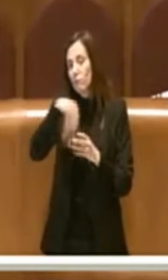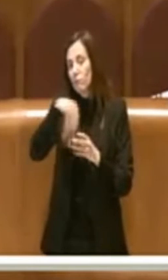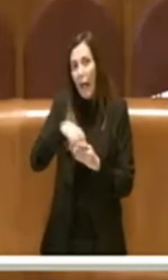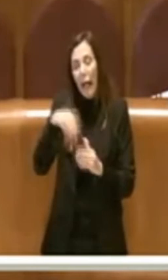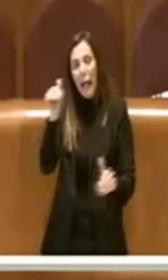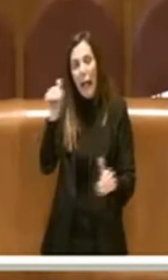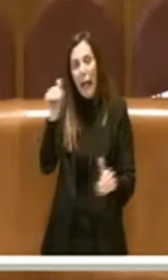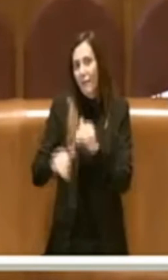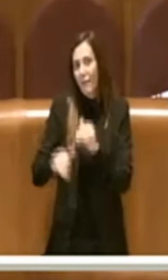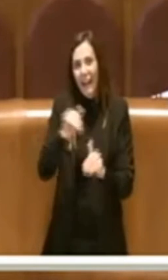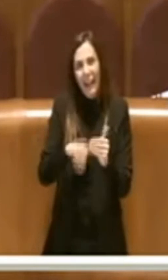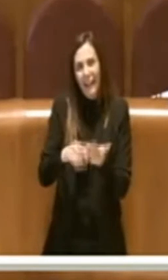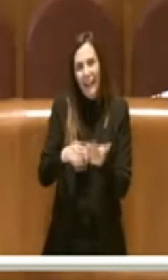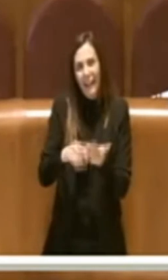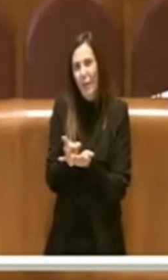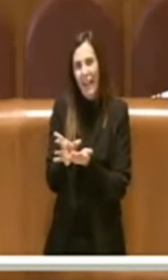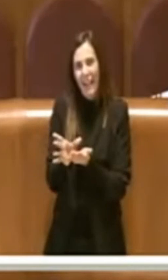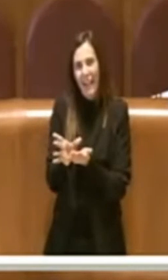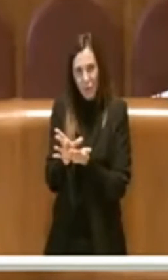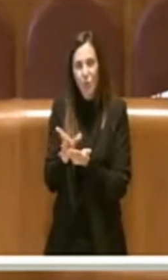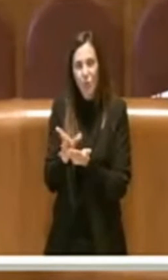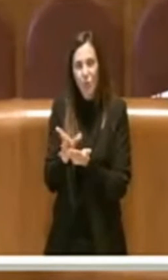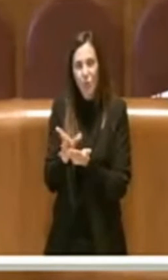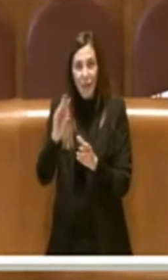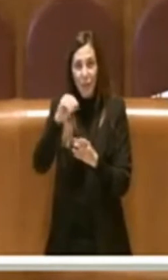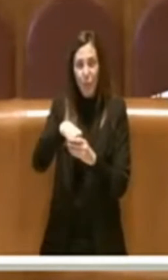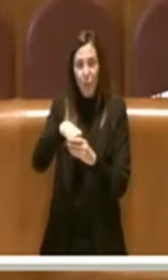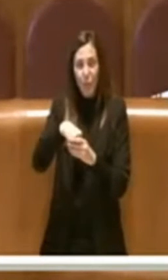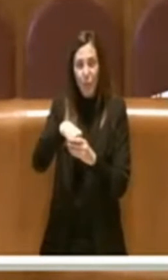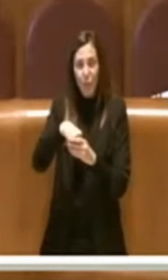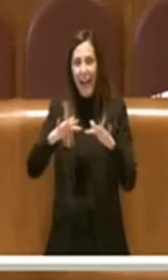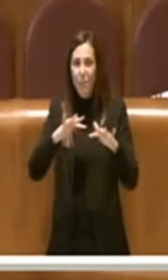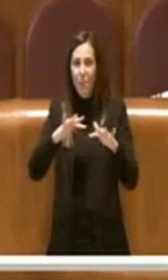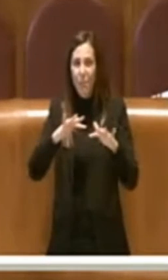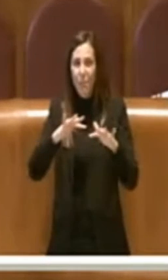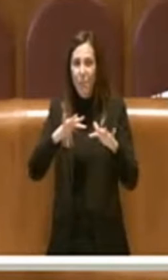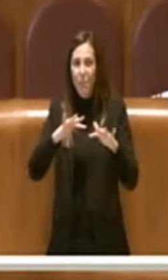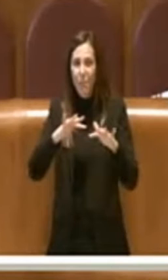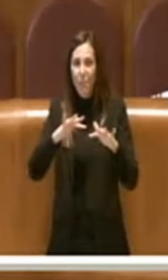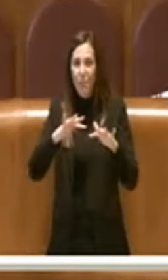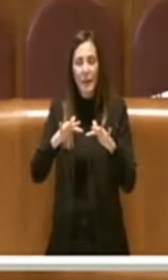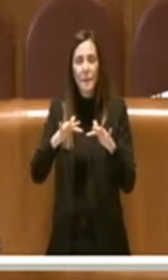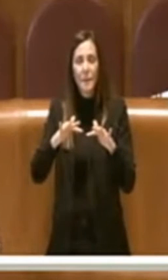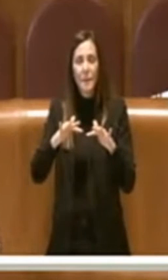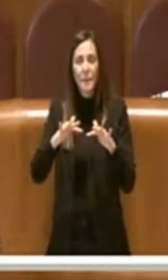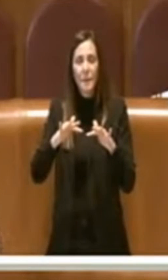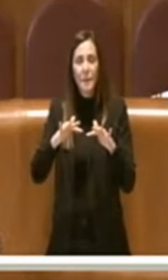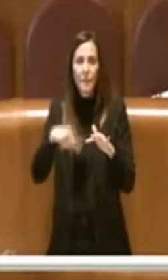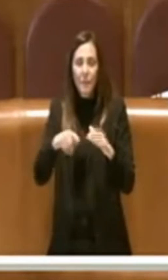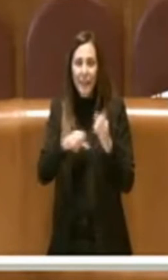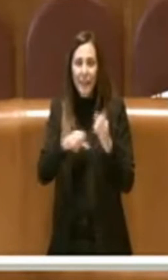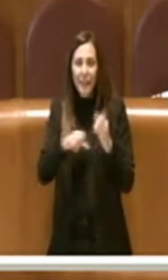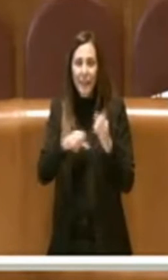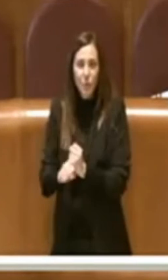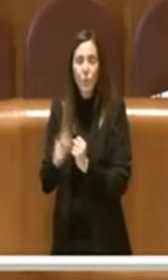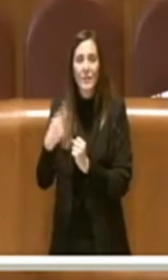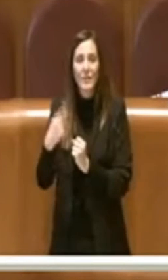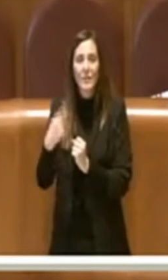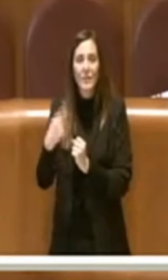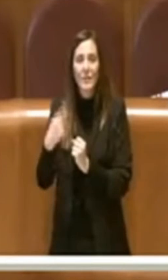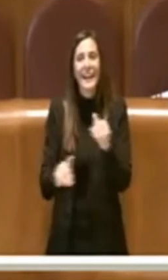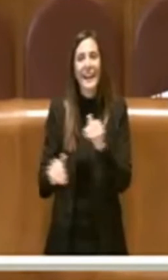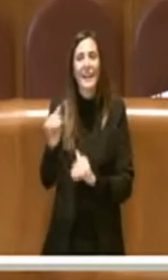referendum in un certo senso anche andando in armonia con quelle che sono gli istituti di referendum